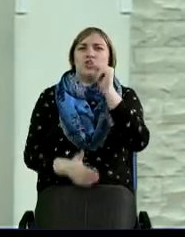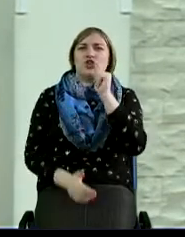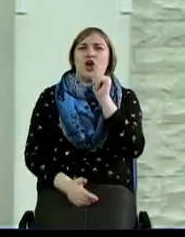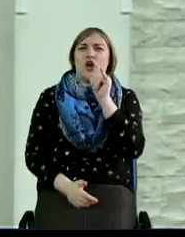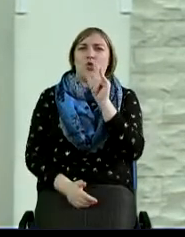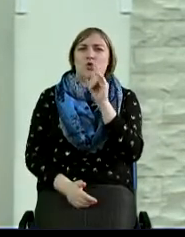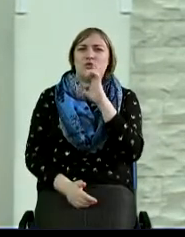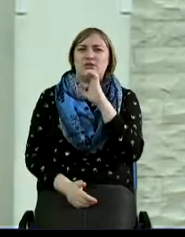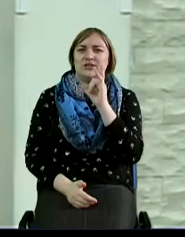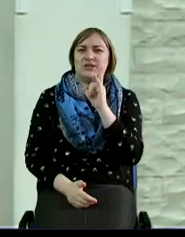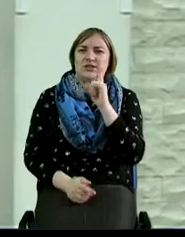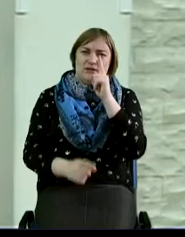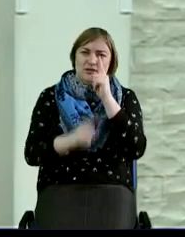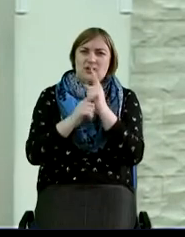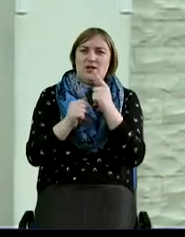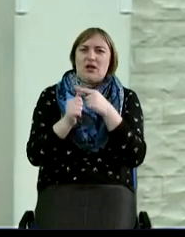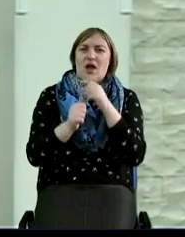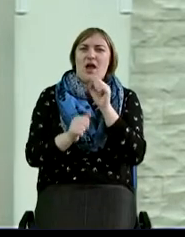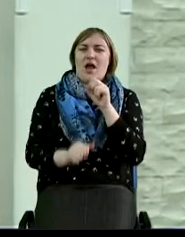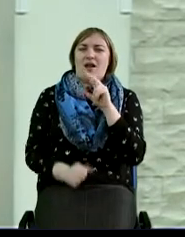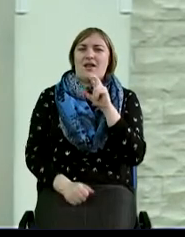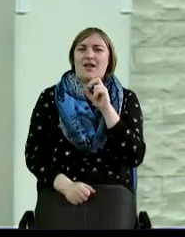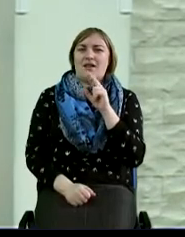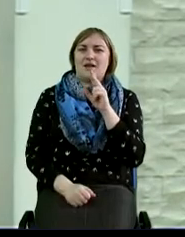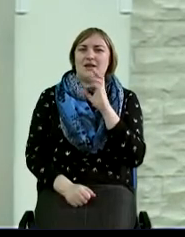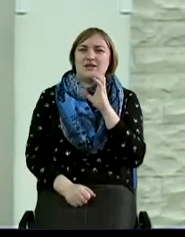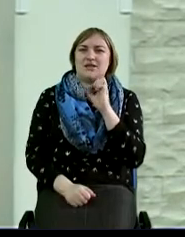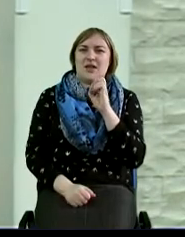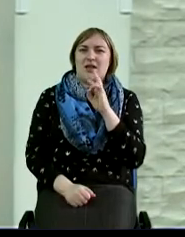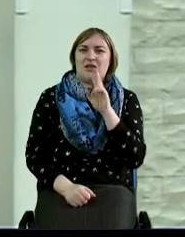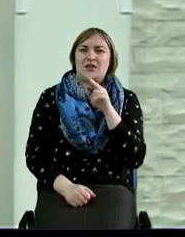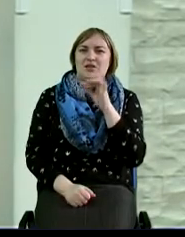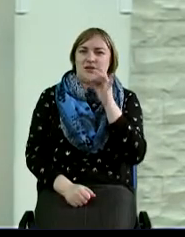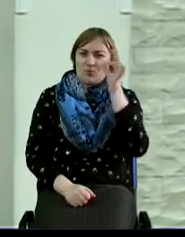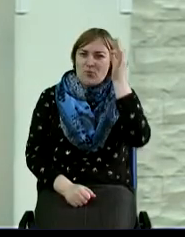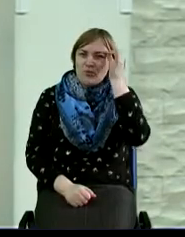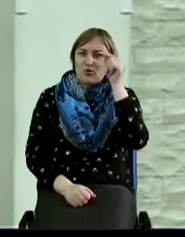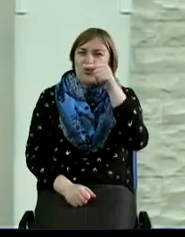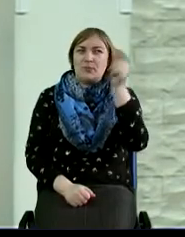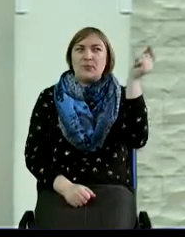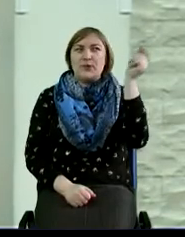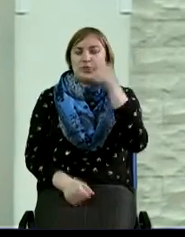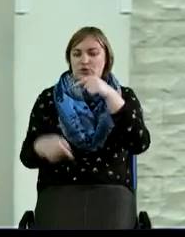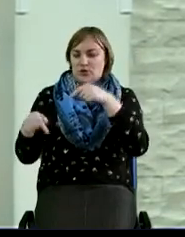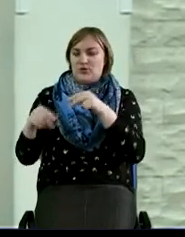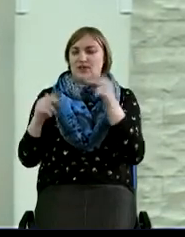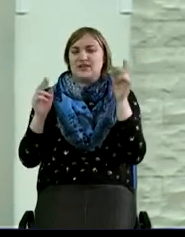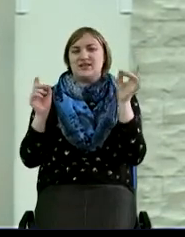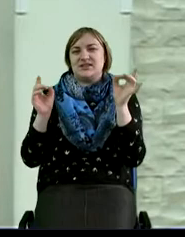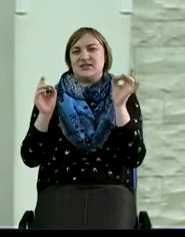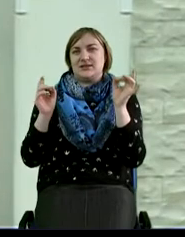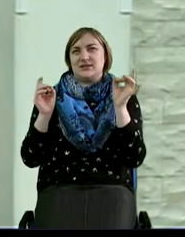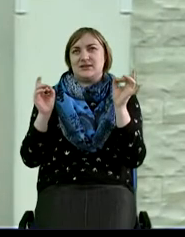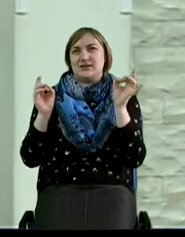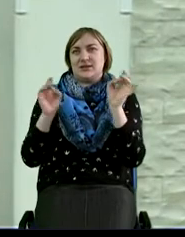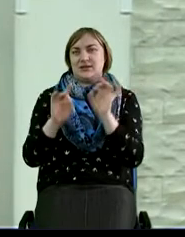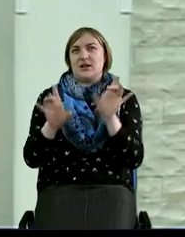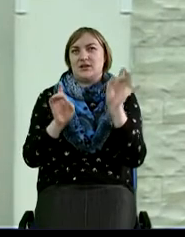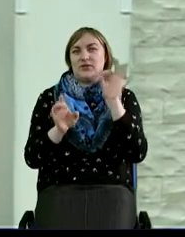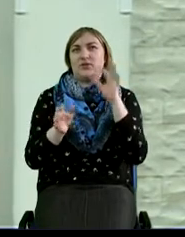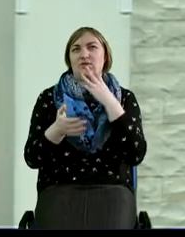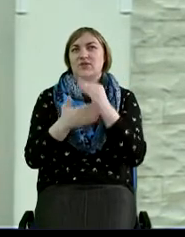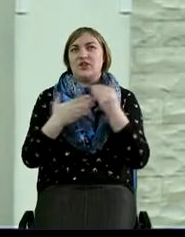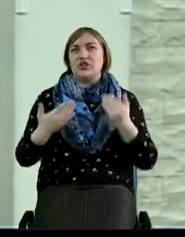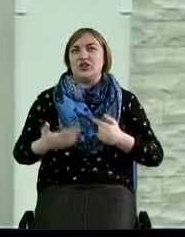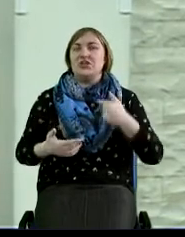Александр внесет пастырское служение, и вы помните, он приезжал сюда, свидетельствовал о своей жизни. И я очень хорошо